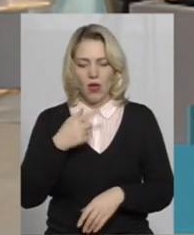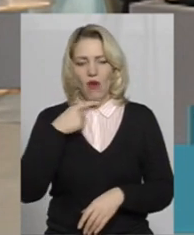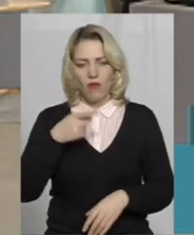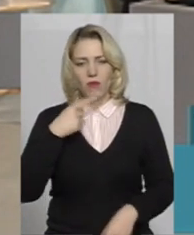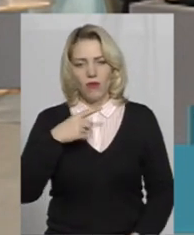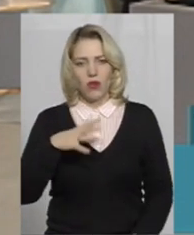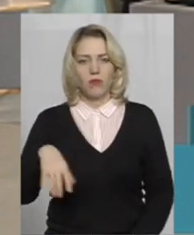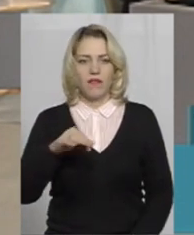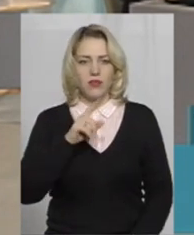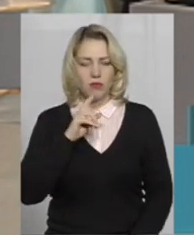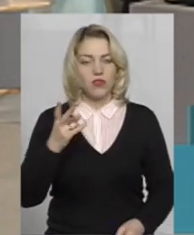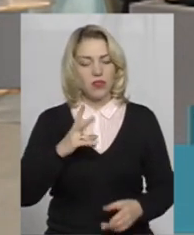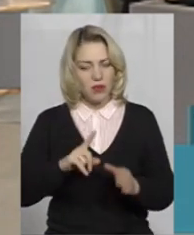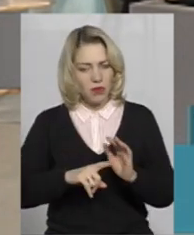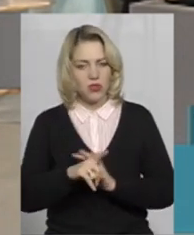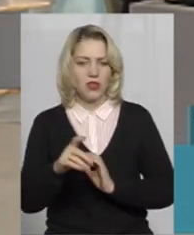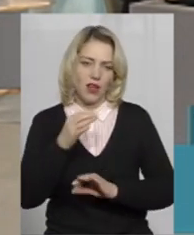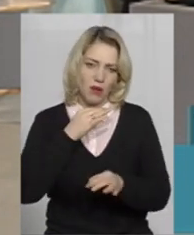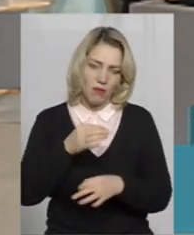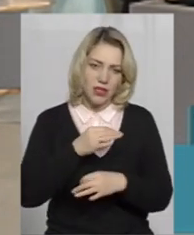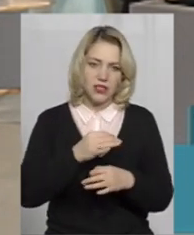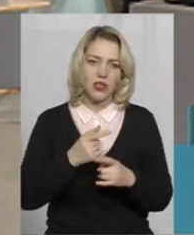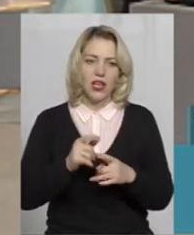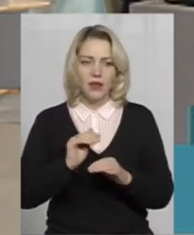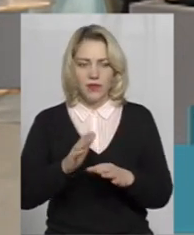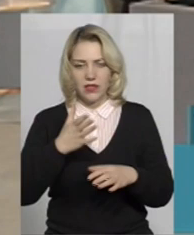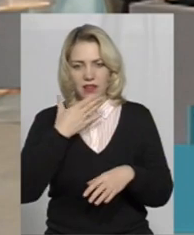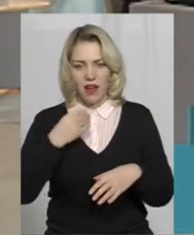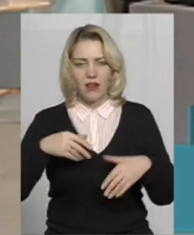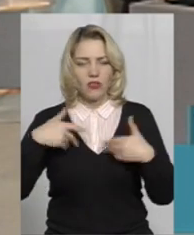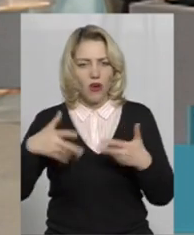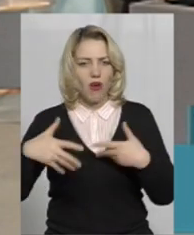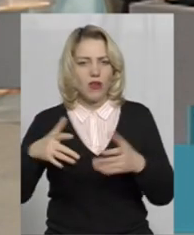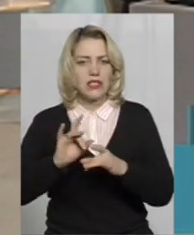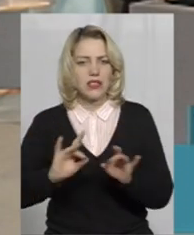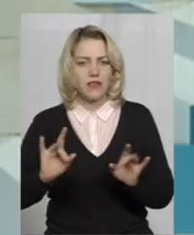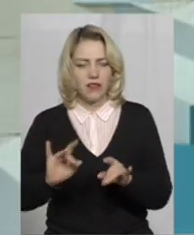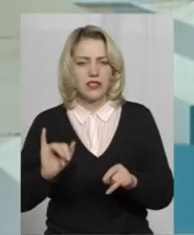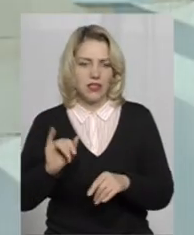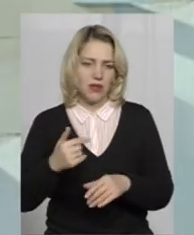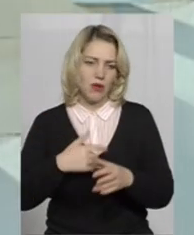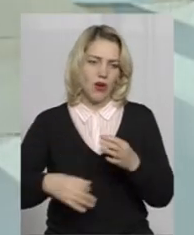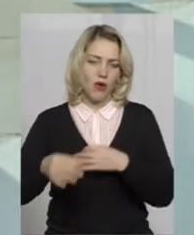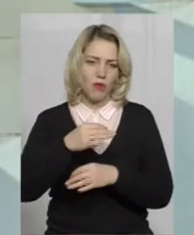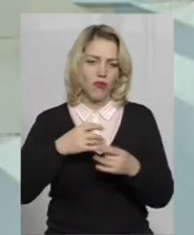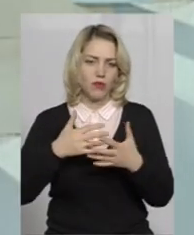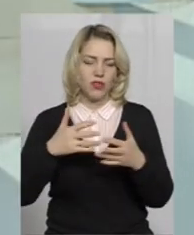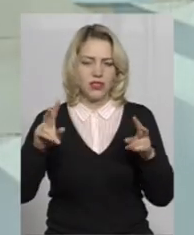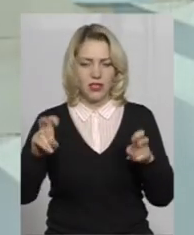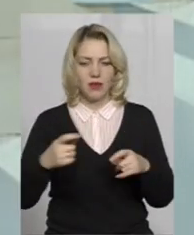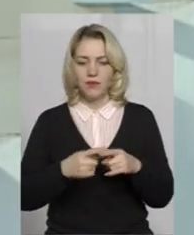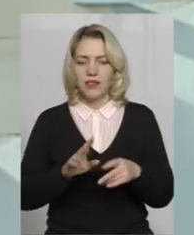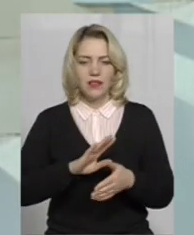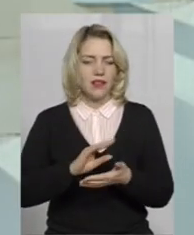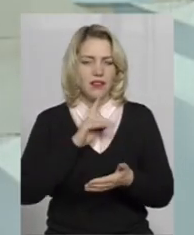Ми одразу налаштовуємо на діалог, на бесіду, дітки дуже гарно розкриваються, і ми разом обговорюємо різні теми. Тому це ні в якому разі не